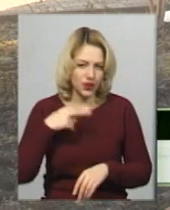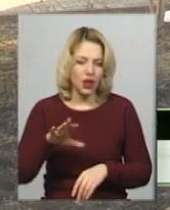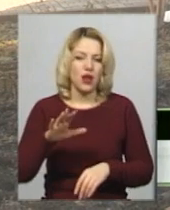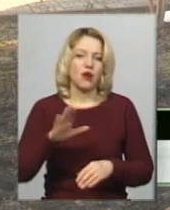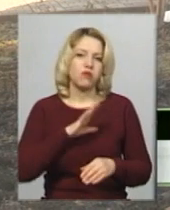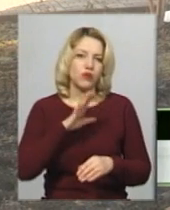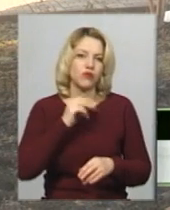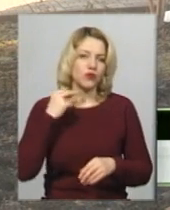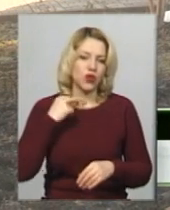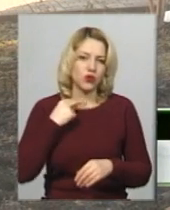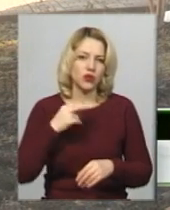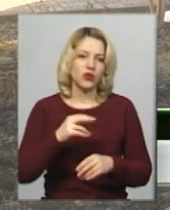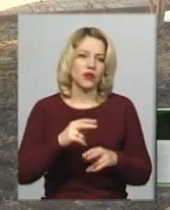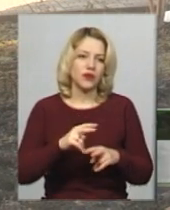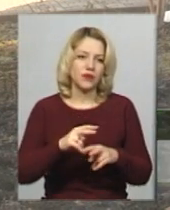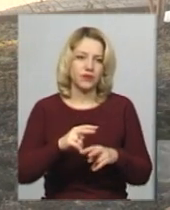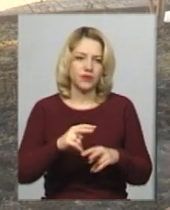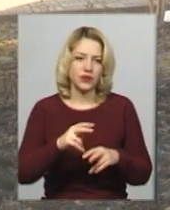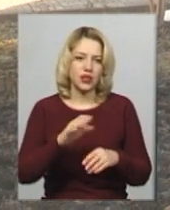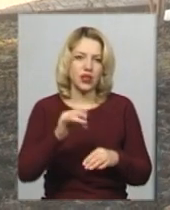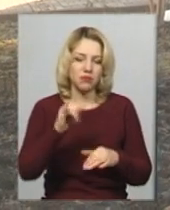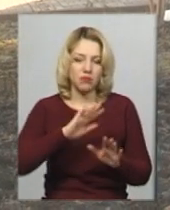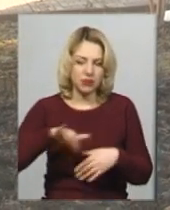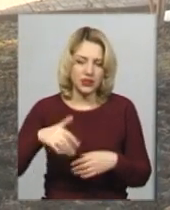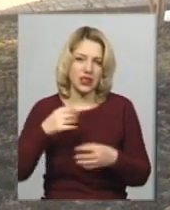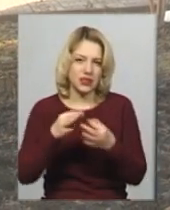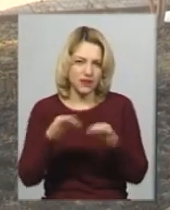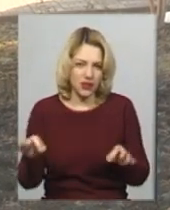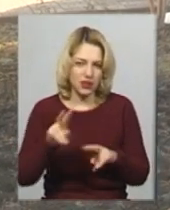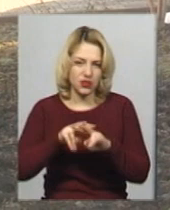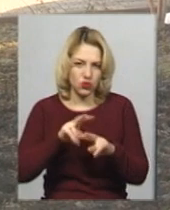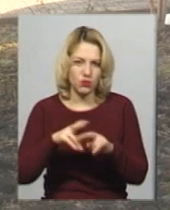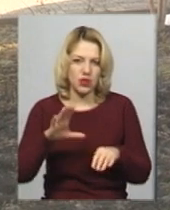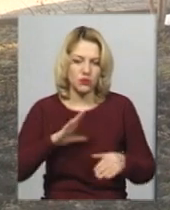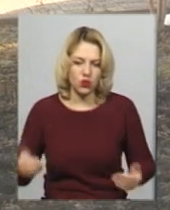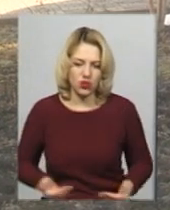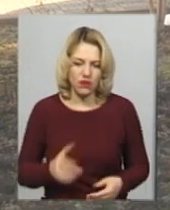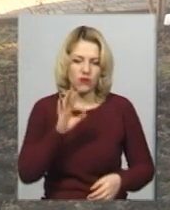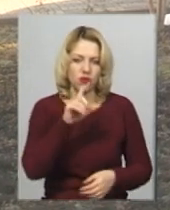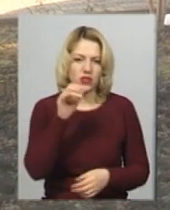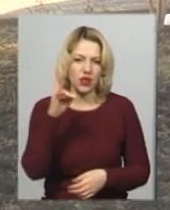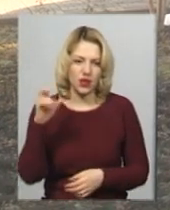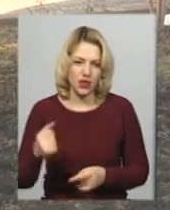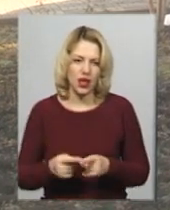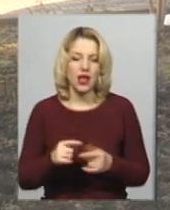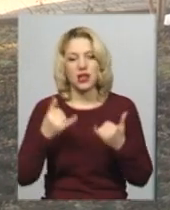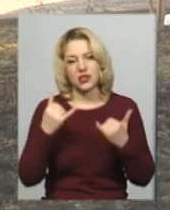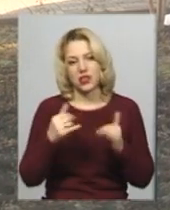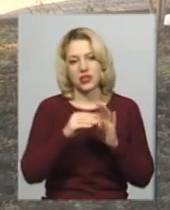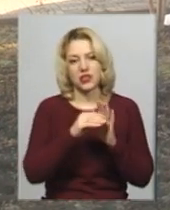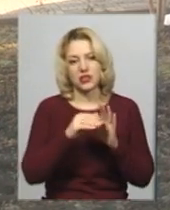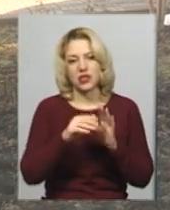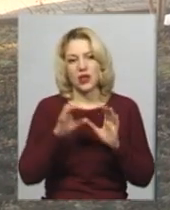звільнення проживав в цьому ж мікрорайоні Озерна. Наразі його затримано за статтею 208 Кримінально-процесуального